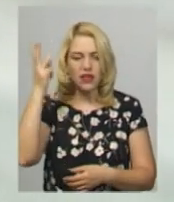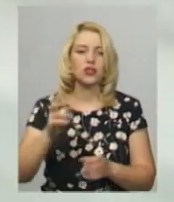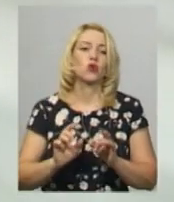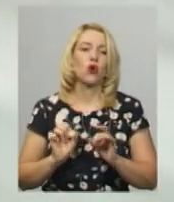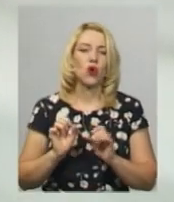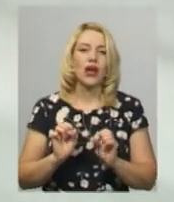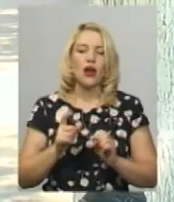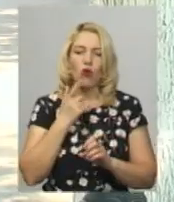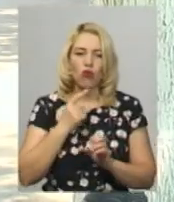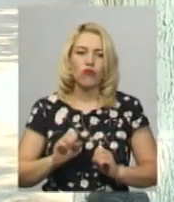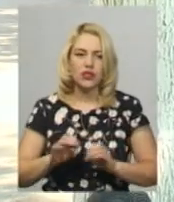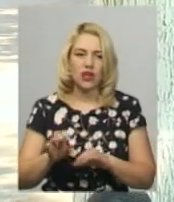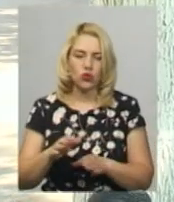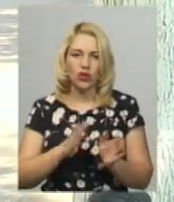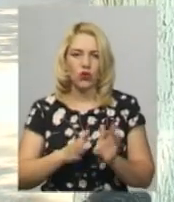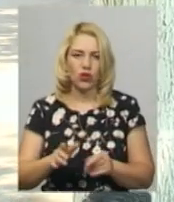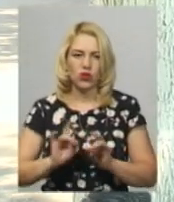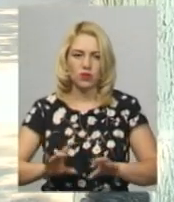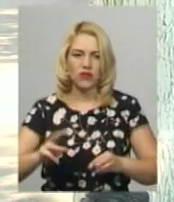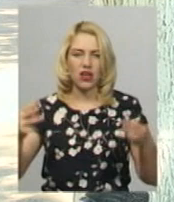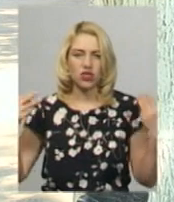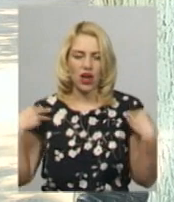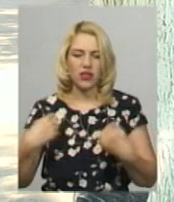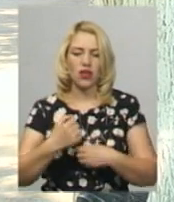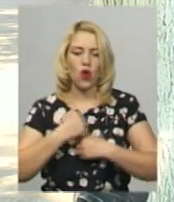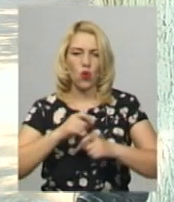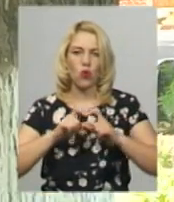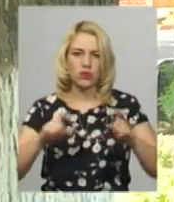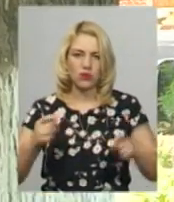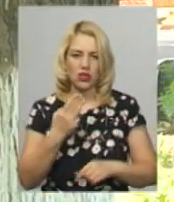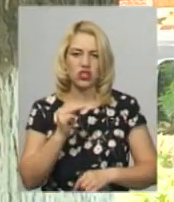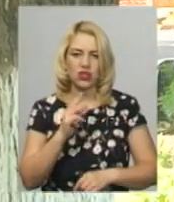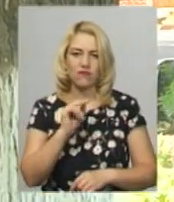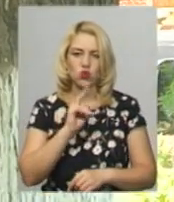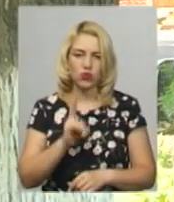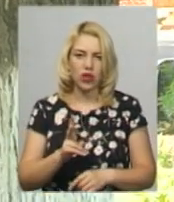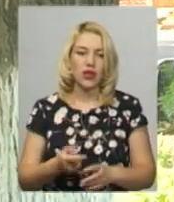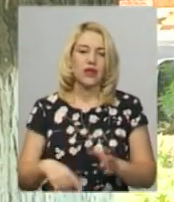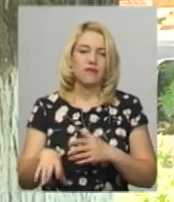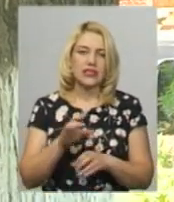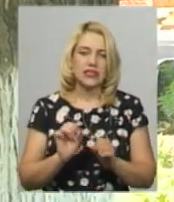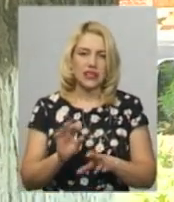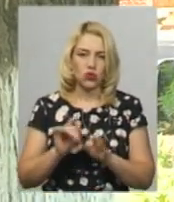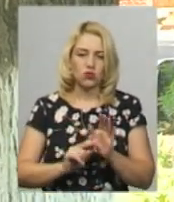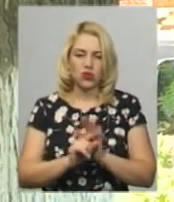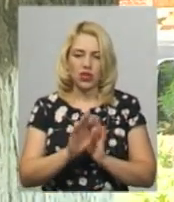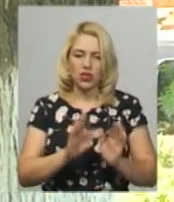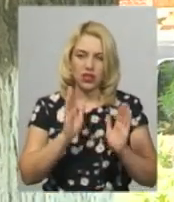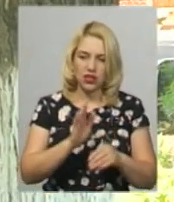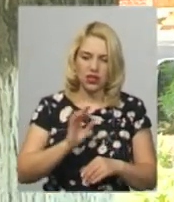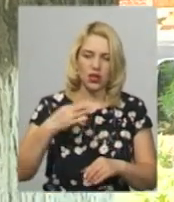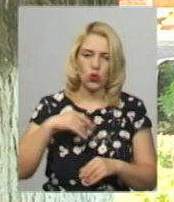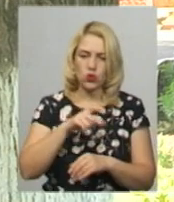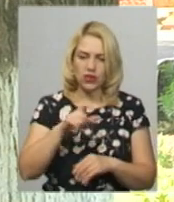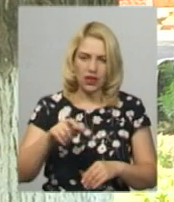регулярно, розповідає начальник госпіталю прикордонної академії Ігор Шевчук. Здають всі, не тільки курсанти, а і